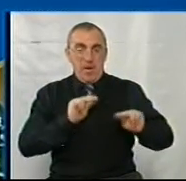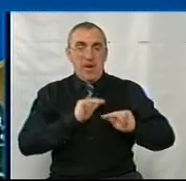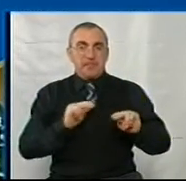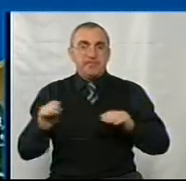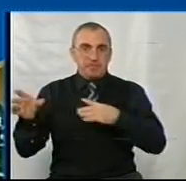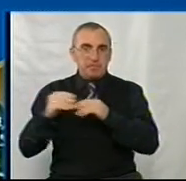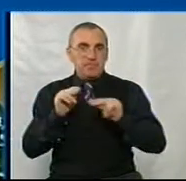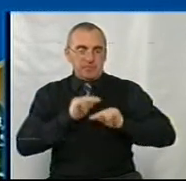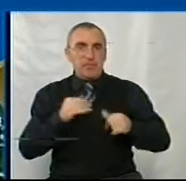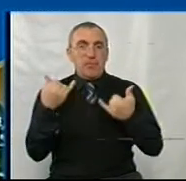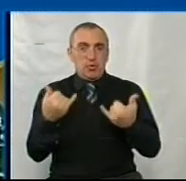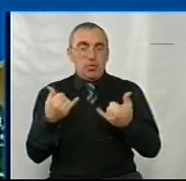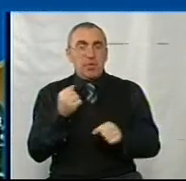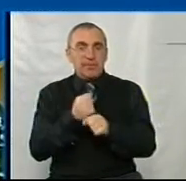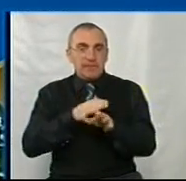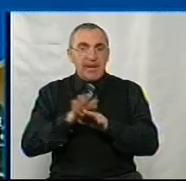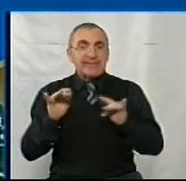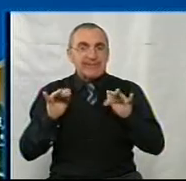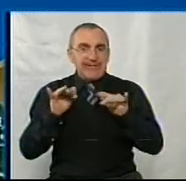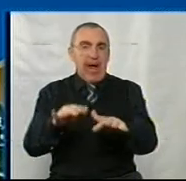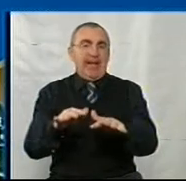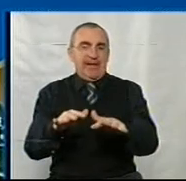співпрацюємо, сьогодні зробили такий захід,